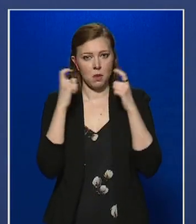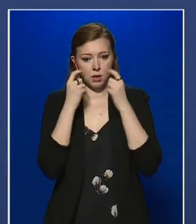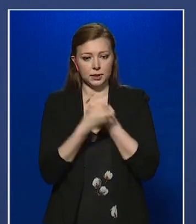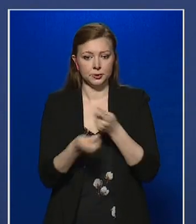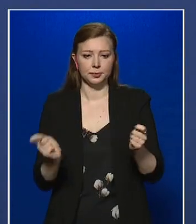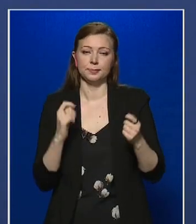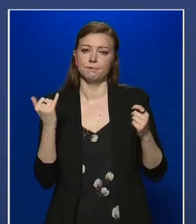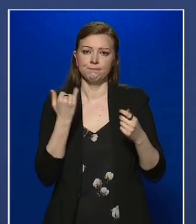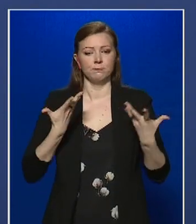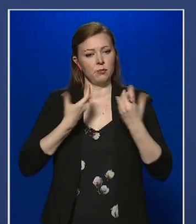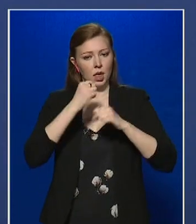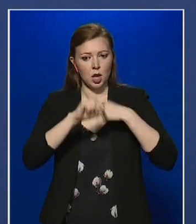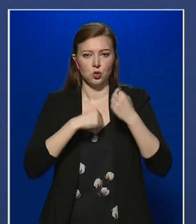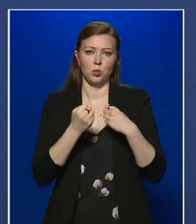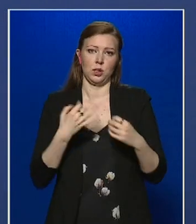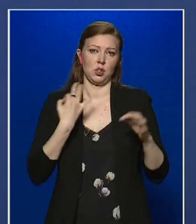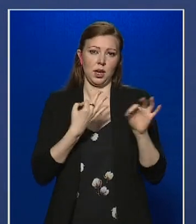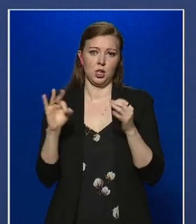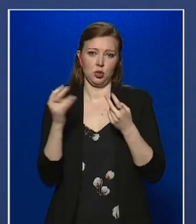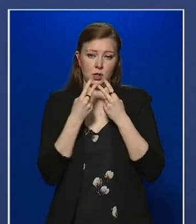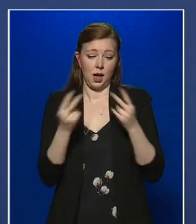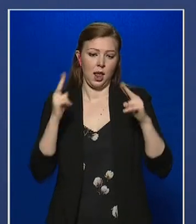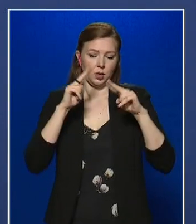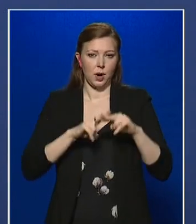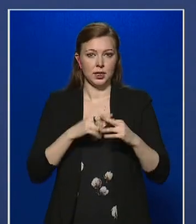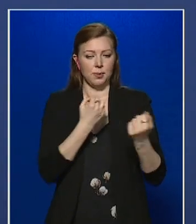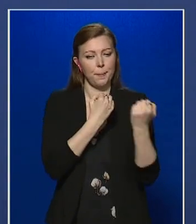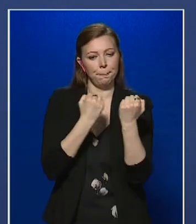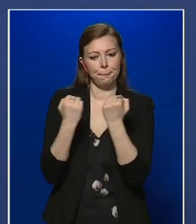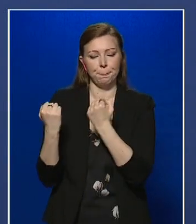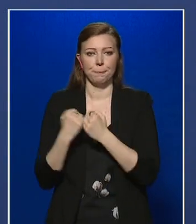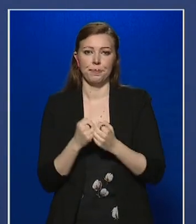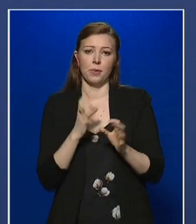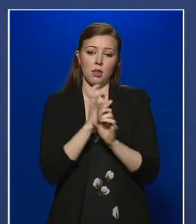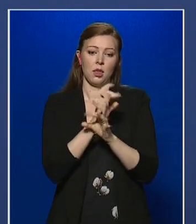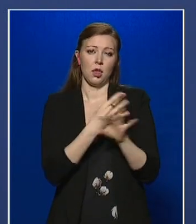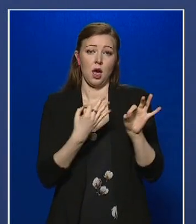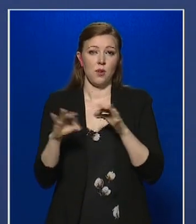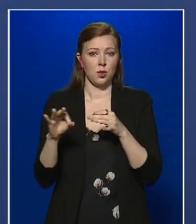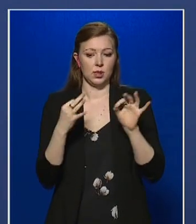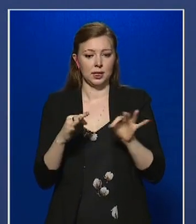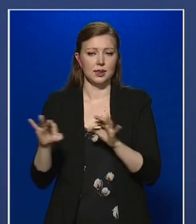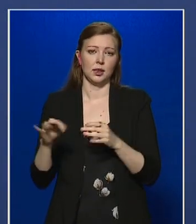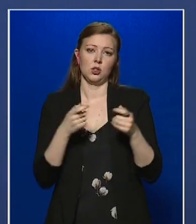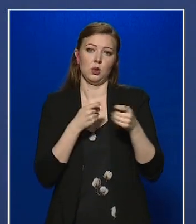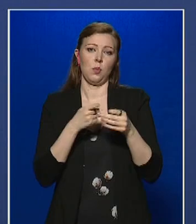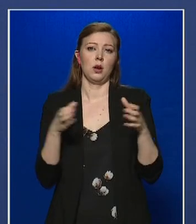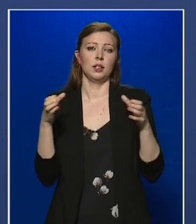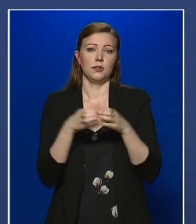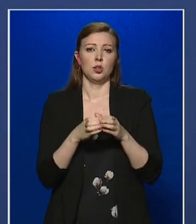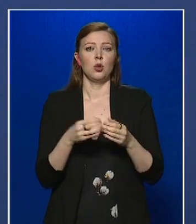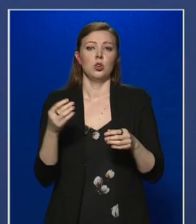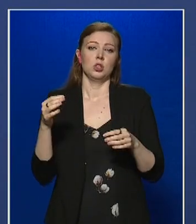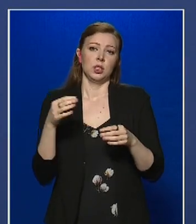egészségügyi ellátórendszer valamennyi képviselőjével és a tázszervekkel is. A járványügyi intézkedéseinket az Operatív Törzs és a Nemzeti Nép Egészségügyi